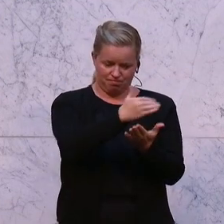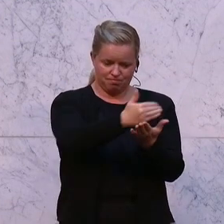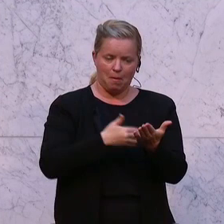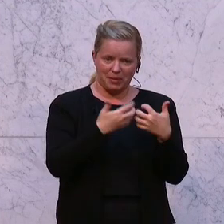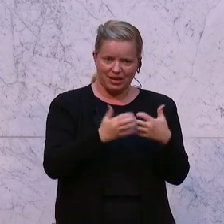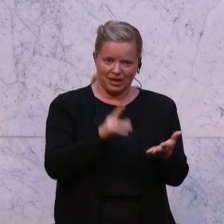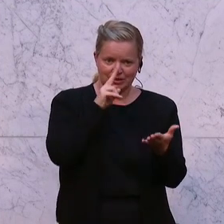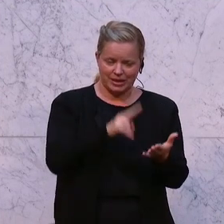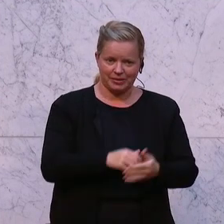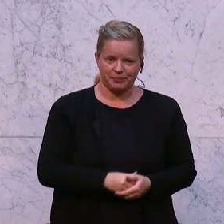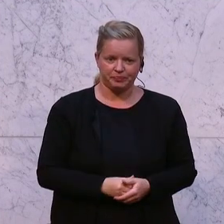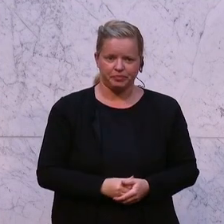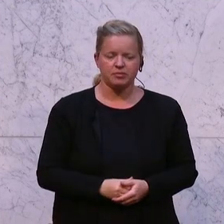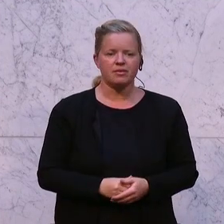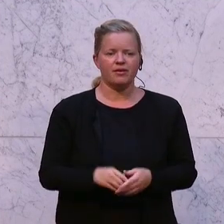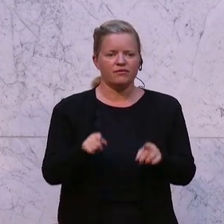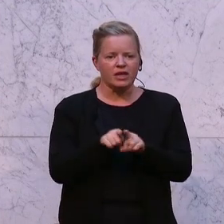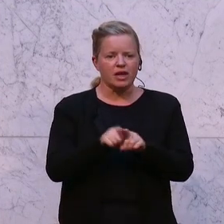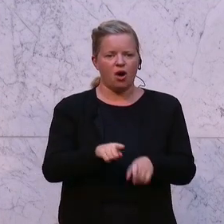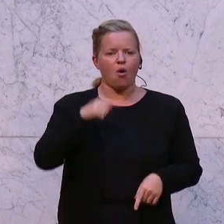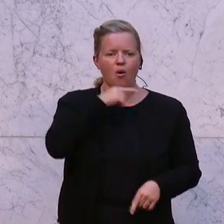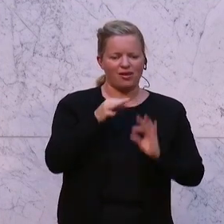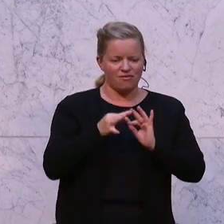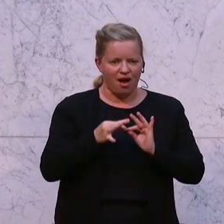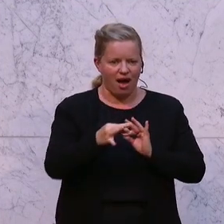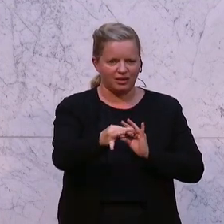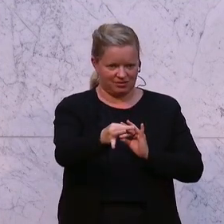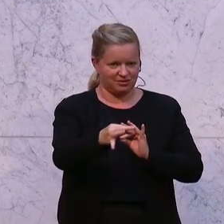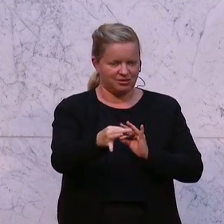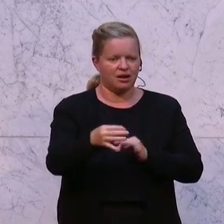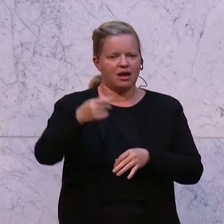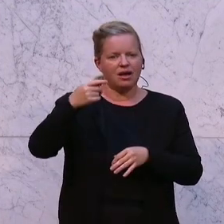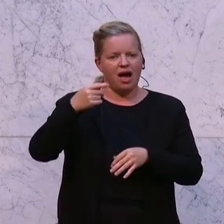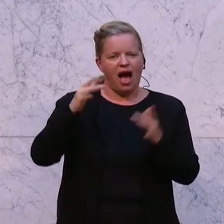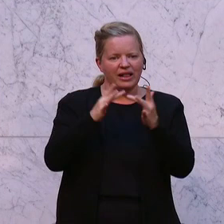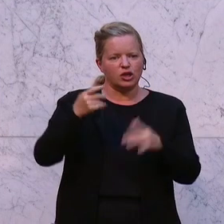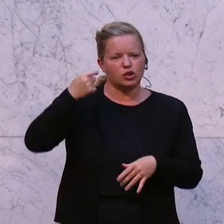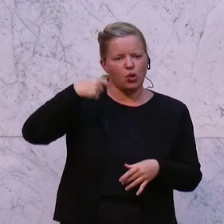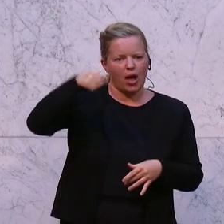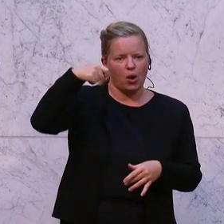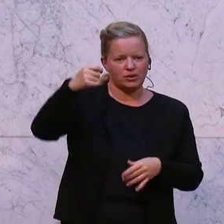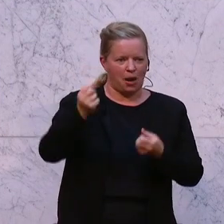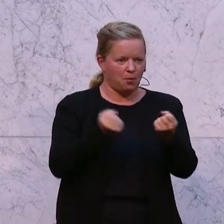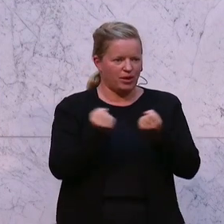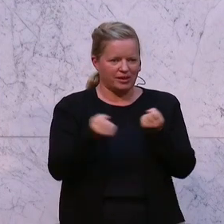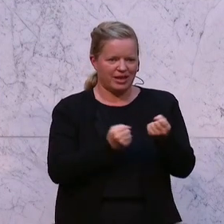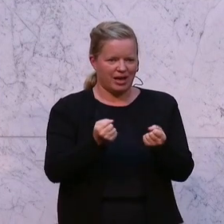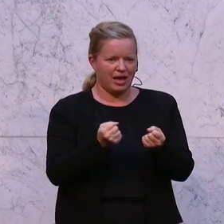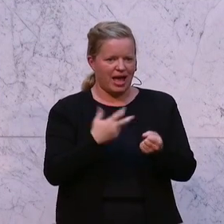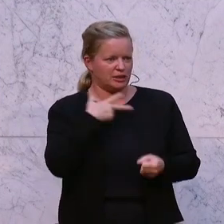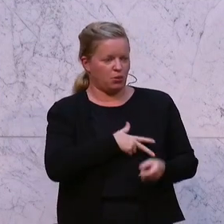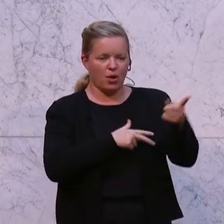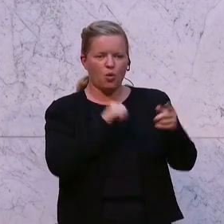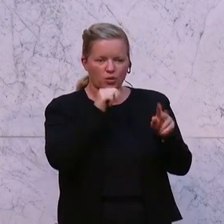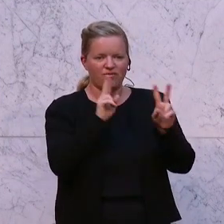Und das zieht sich ein bisschen wie der rote Faden durch diese Antiteuerungspolitik der SPÖ, nämlich, dass Sie die Unwahrheit sagen. Sie haben schon mal behauptet, die